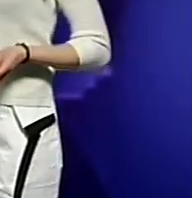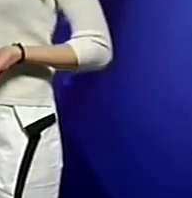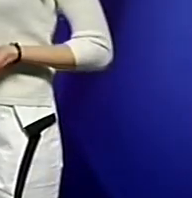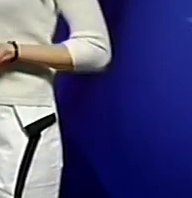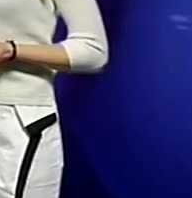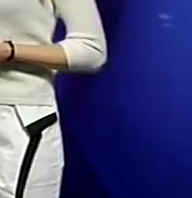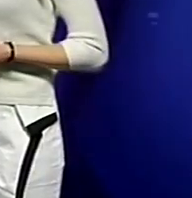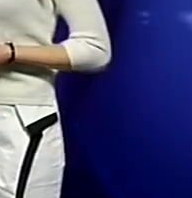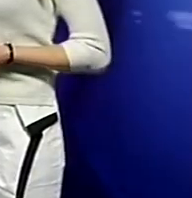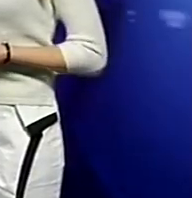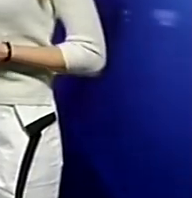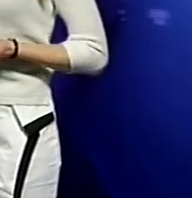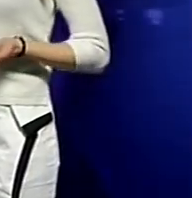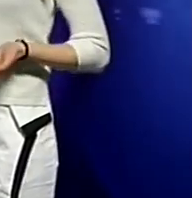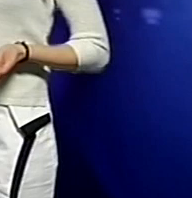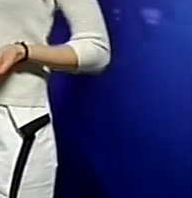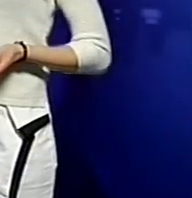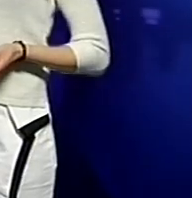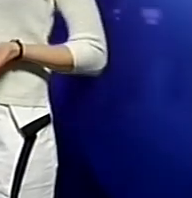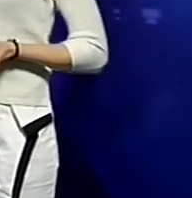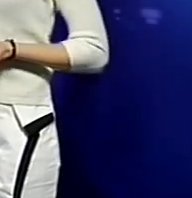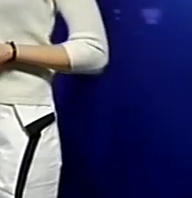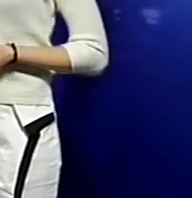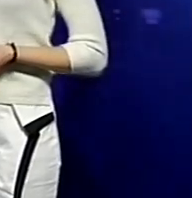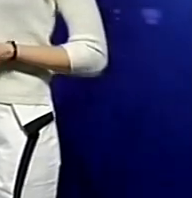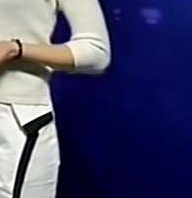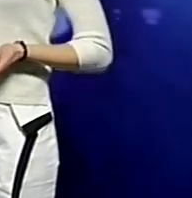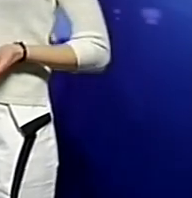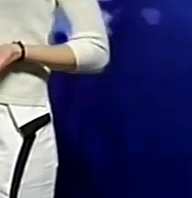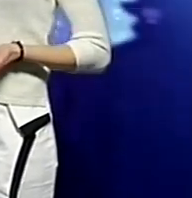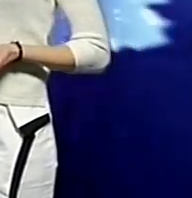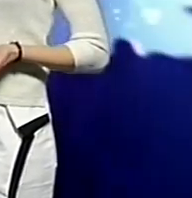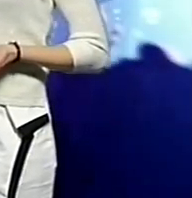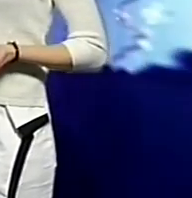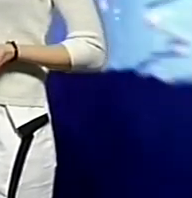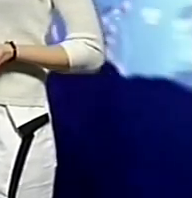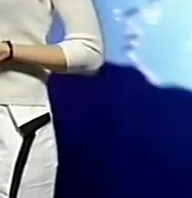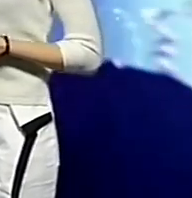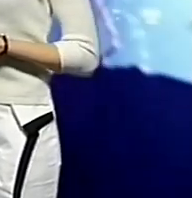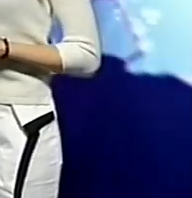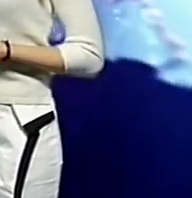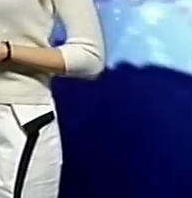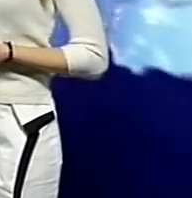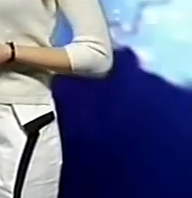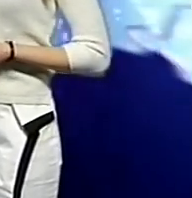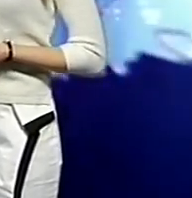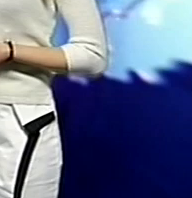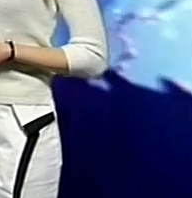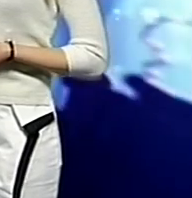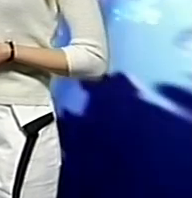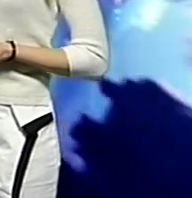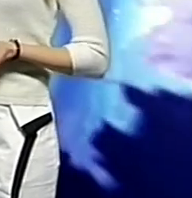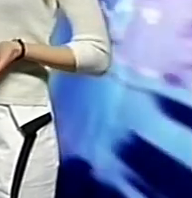Кожного дня з нами відбуваються найрізноманітніші події. Деякі нам приносять радість та задоволення. Деякі